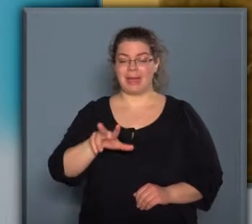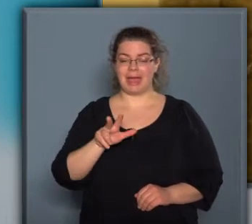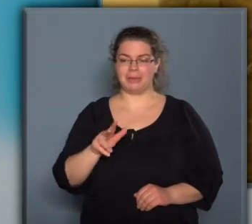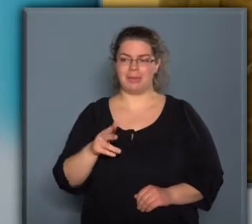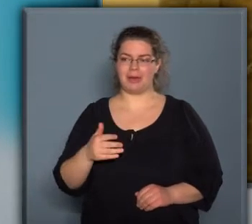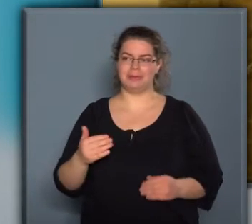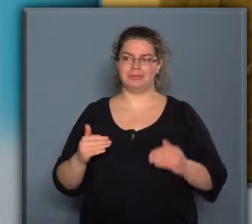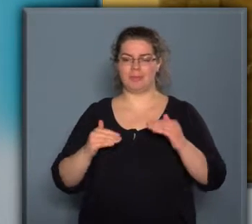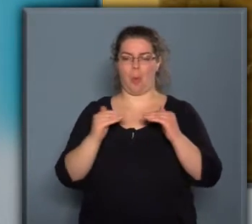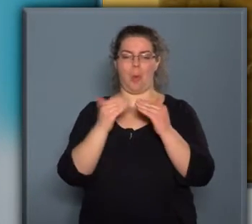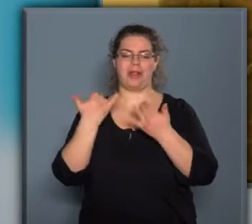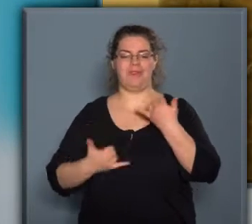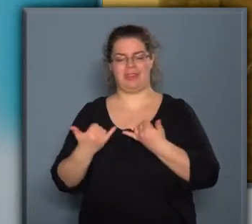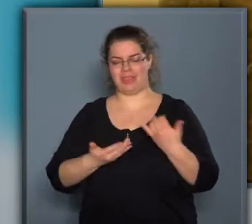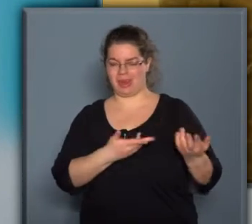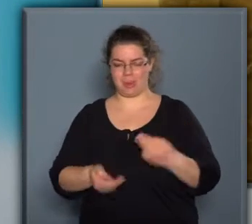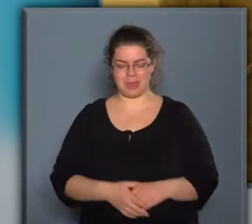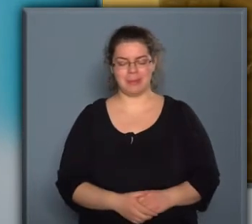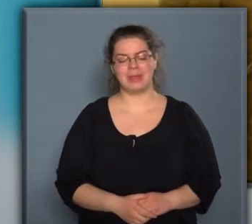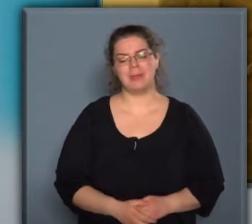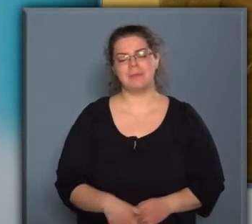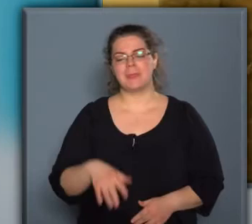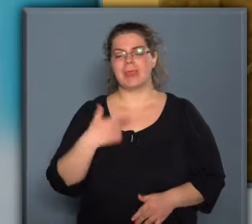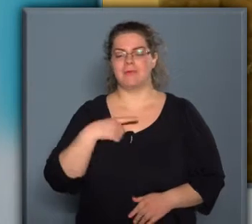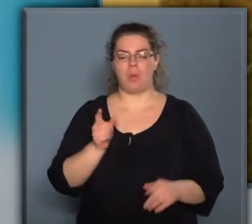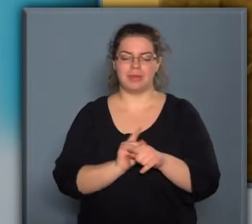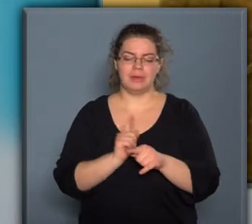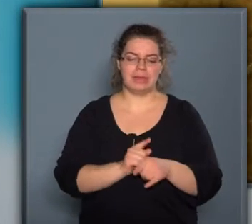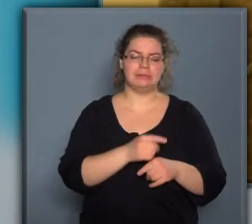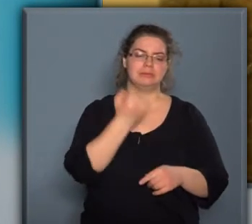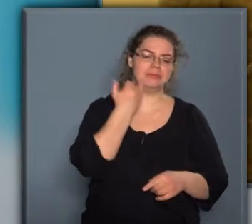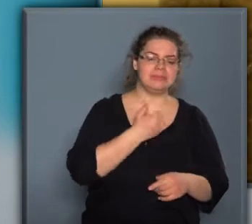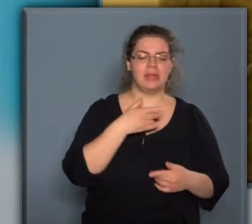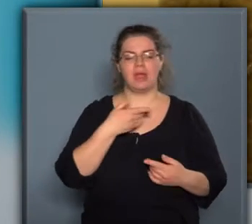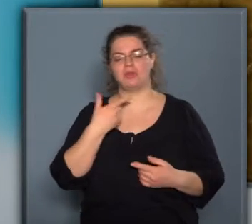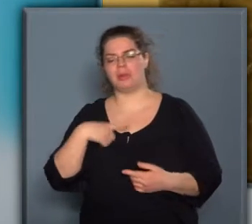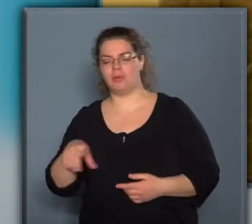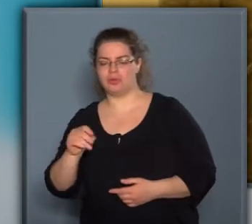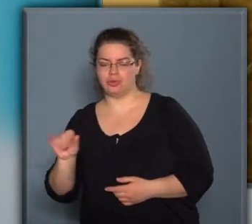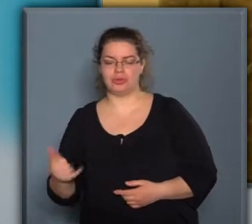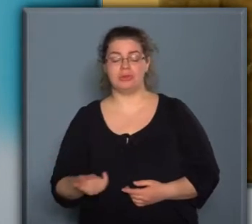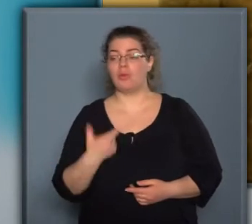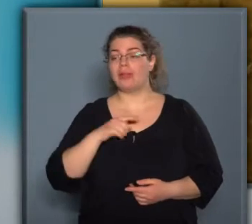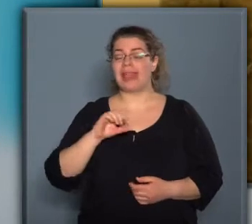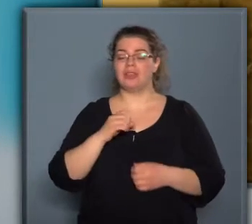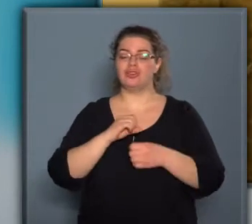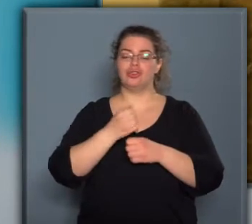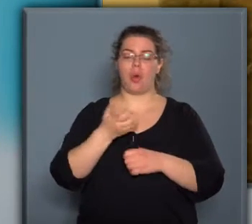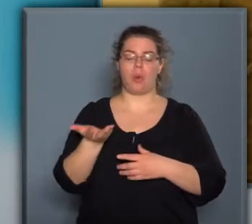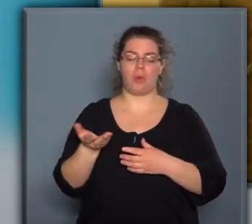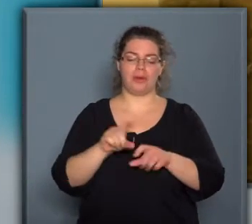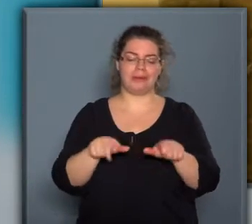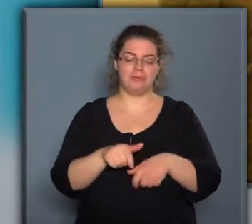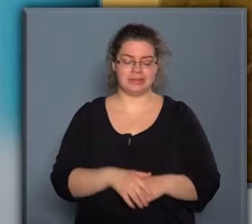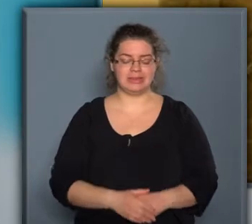holtversenyre hoztam ki. A sütemények közül volt köztük édes és sós is, volt egy sörkifle, ami nagyon-nagyon-nagyon tetszett